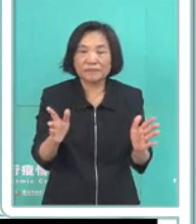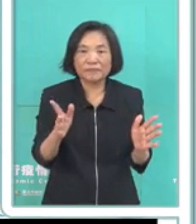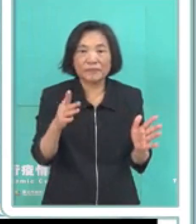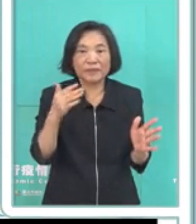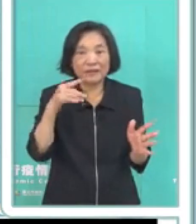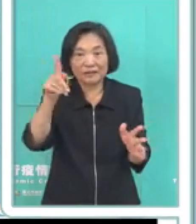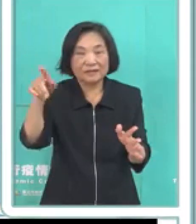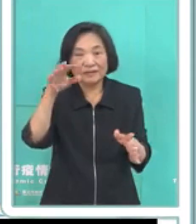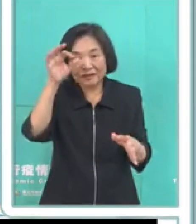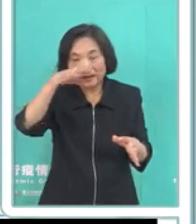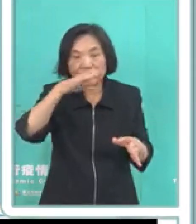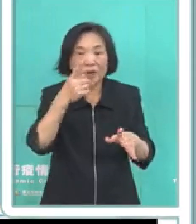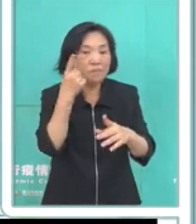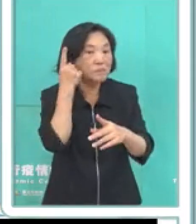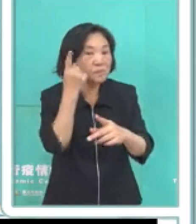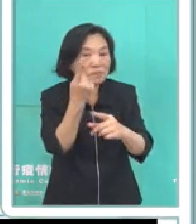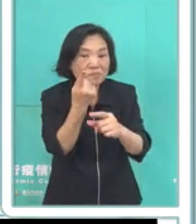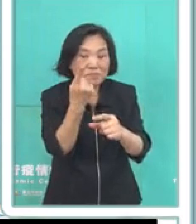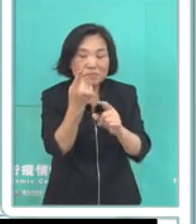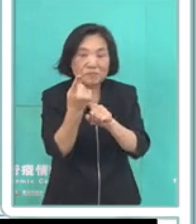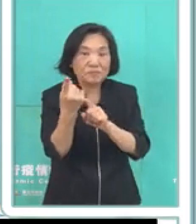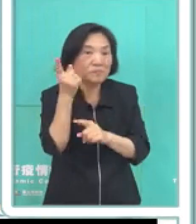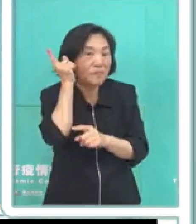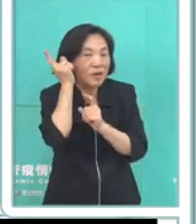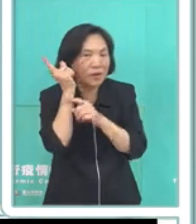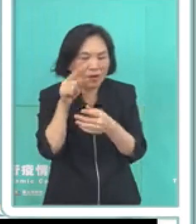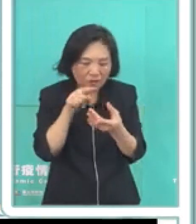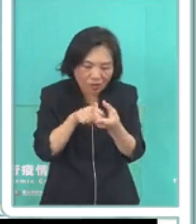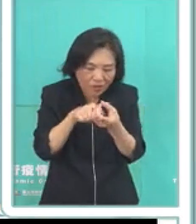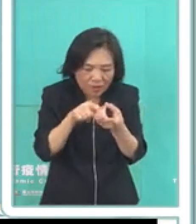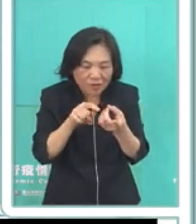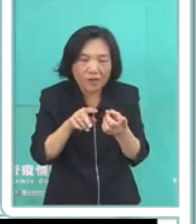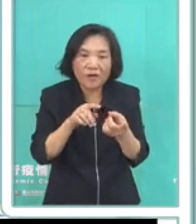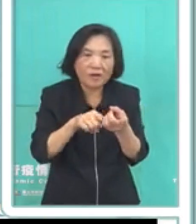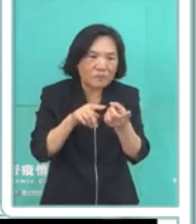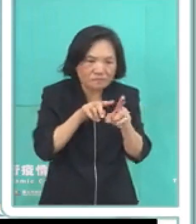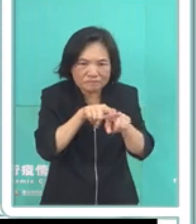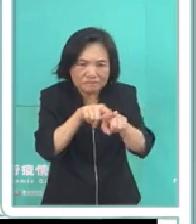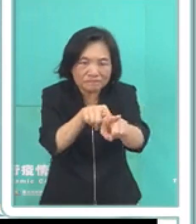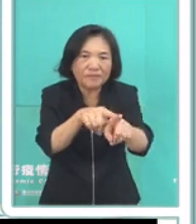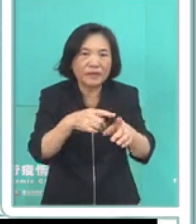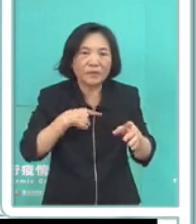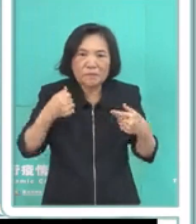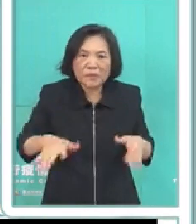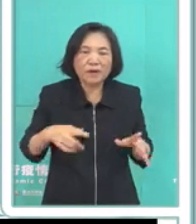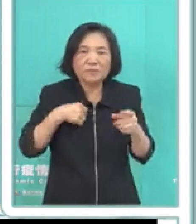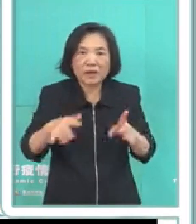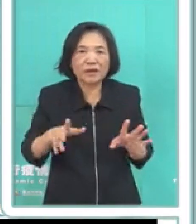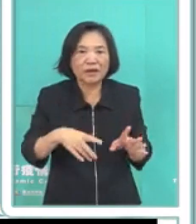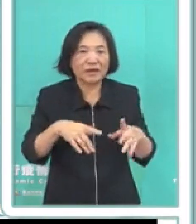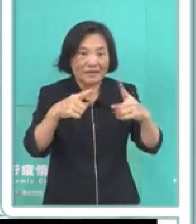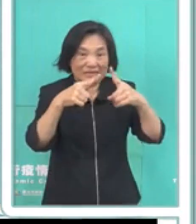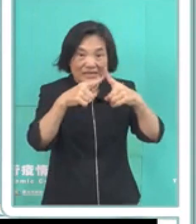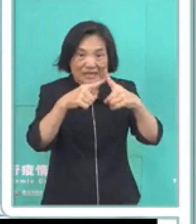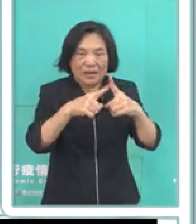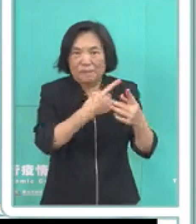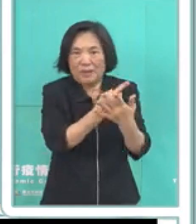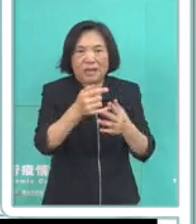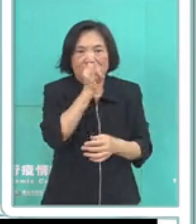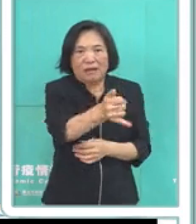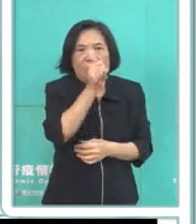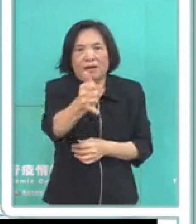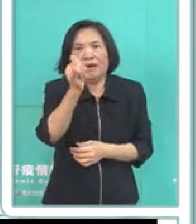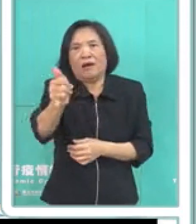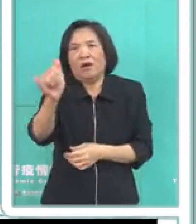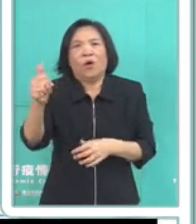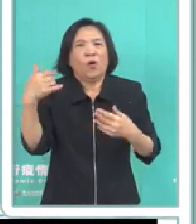你有看過電信足跡就知道這個沒有用那個喔 那個我不曉得好像爬爬罩你知道嗎喔 那個